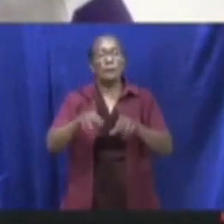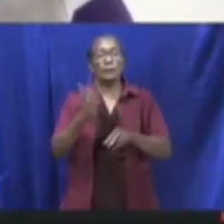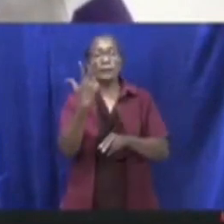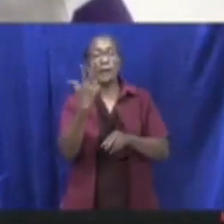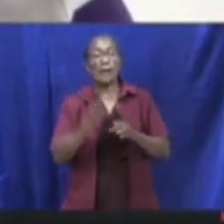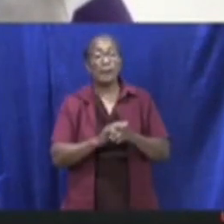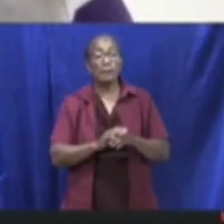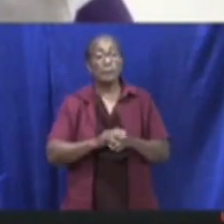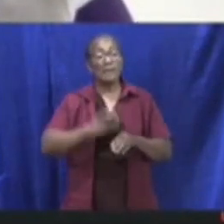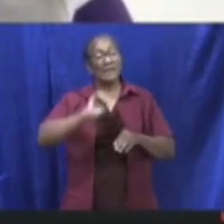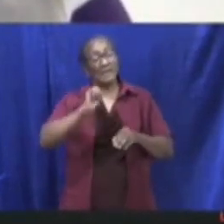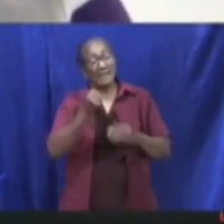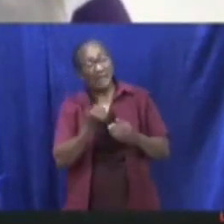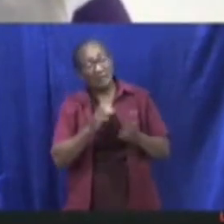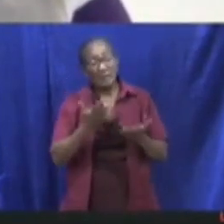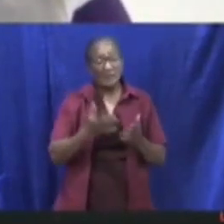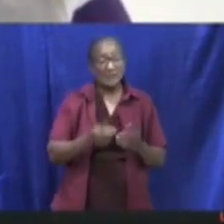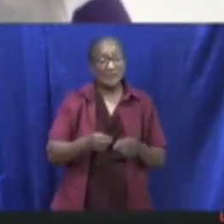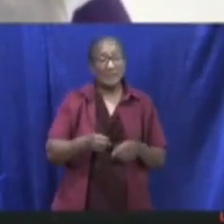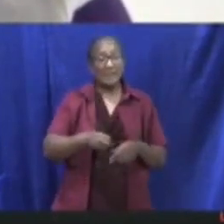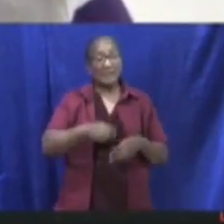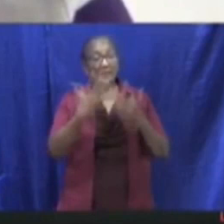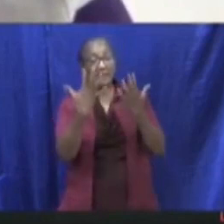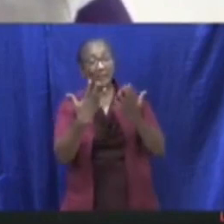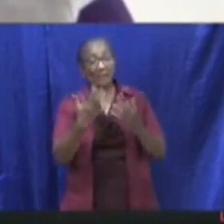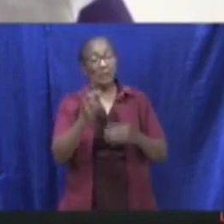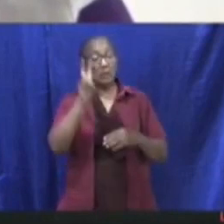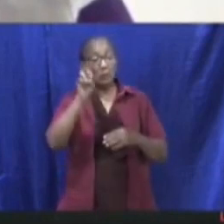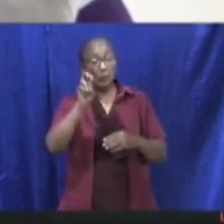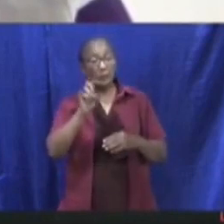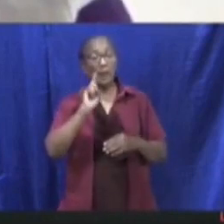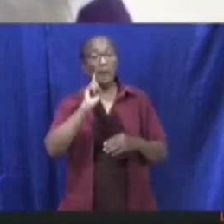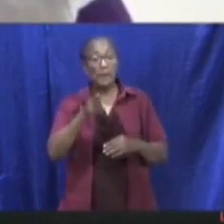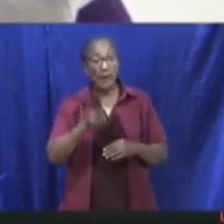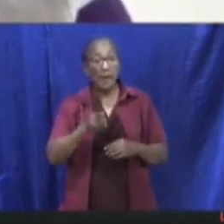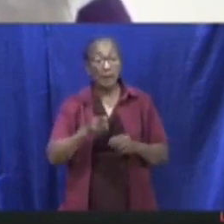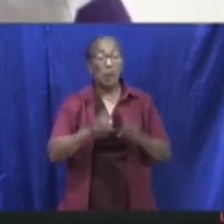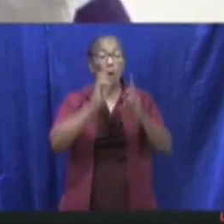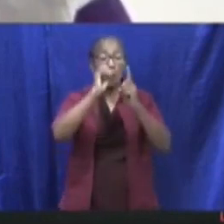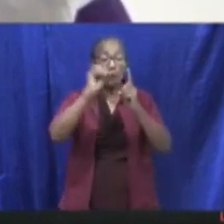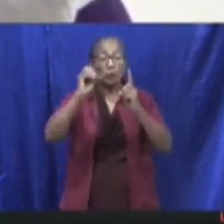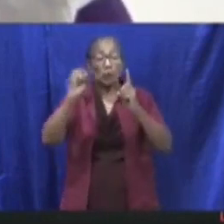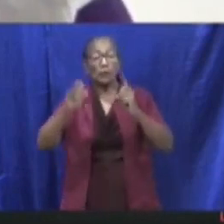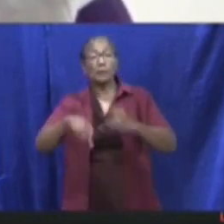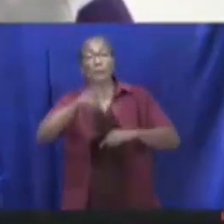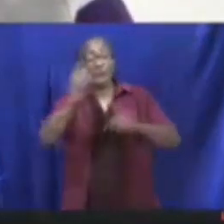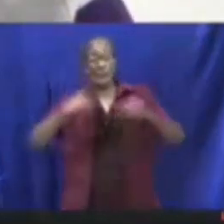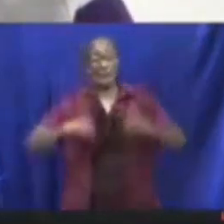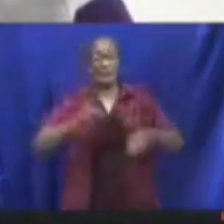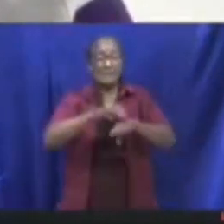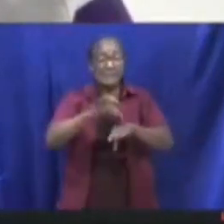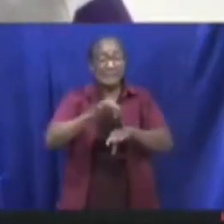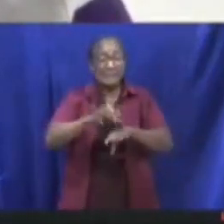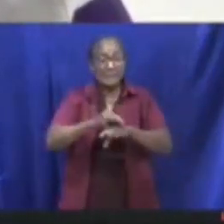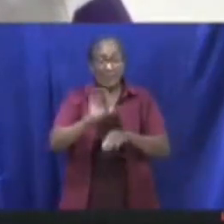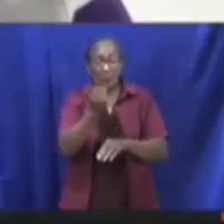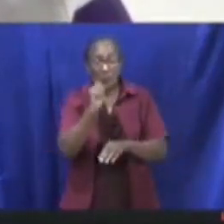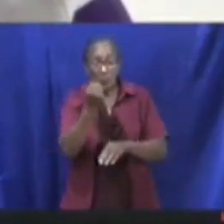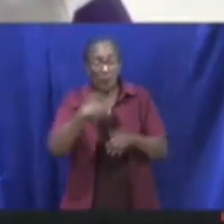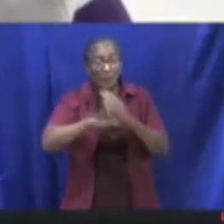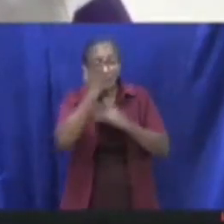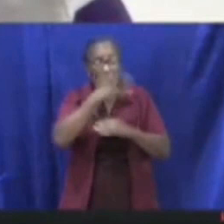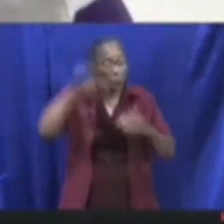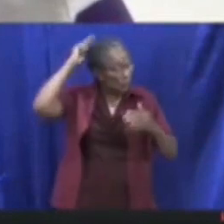En misschien kunnen we nog tien, misschien kunnen we nog twintig. Maar wanneer we honderden mensen ziek hebben, dan wordt het een beetje